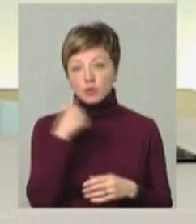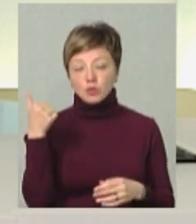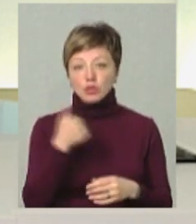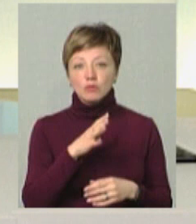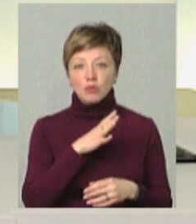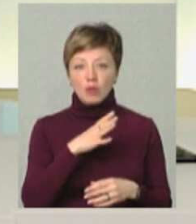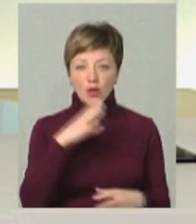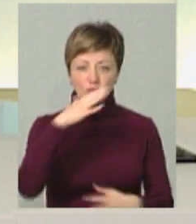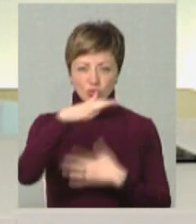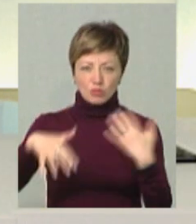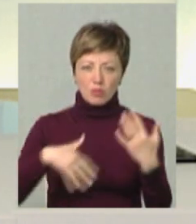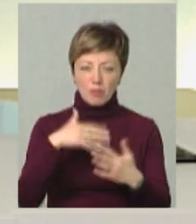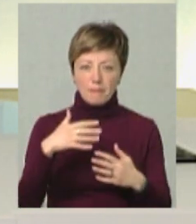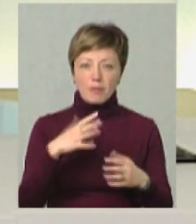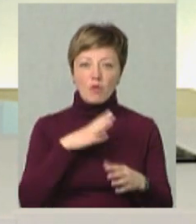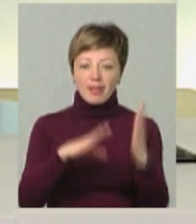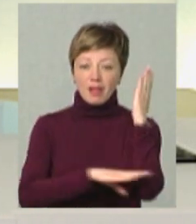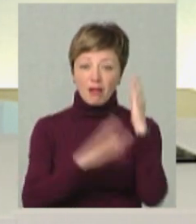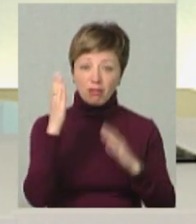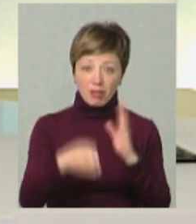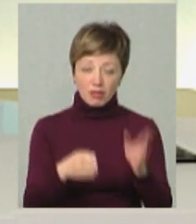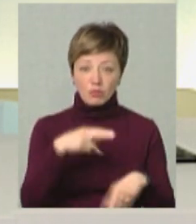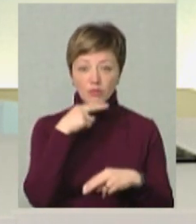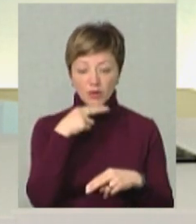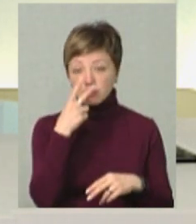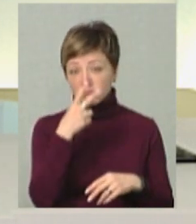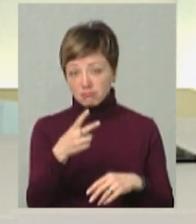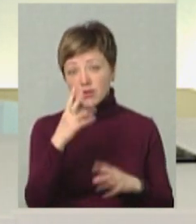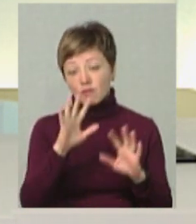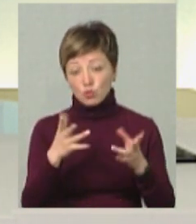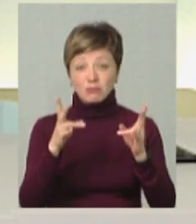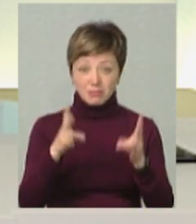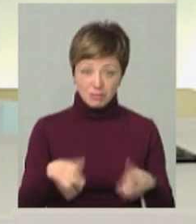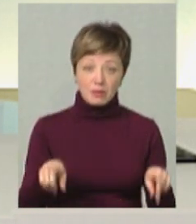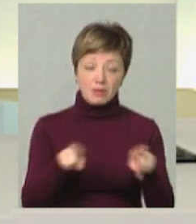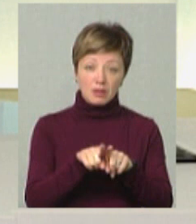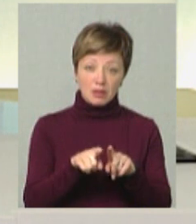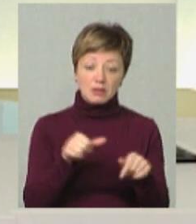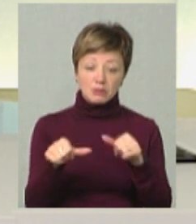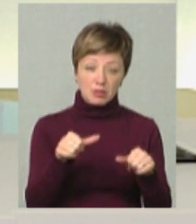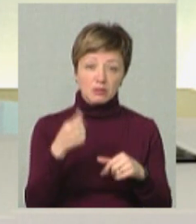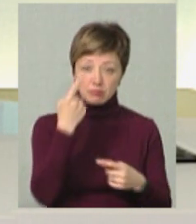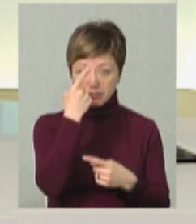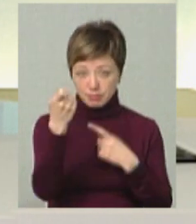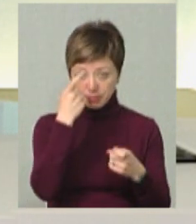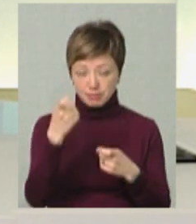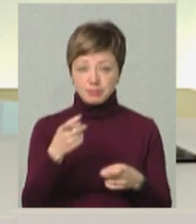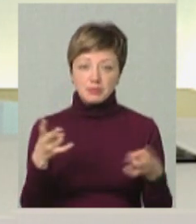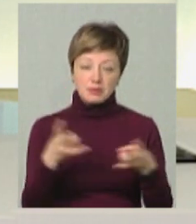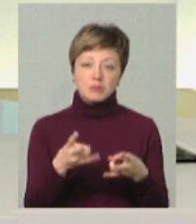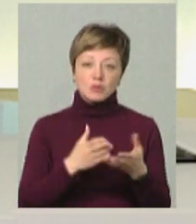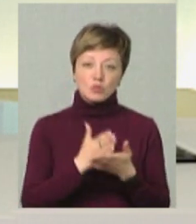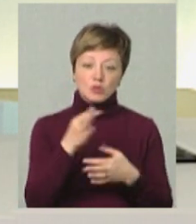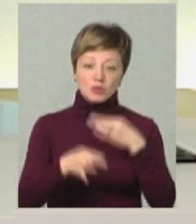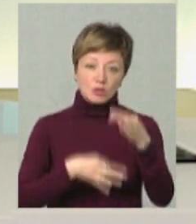було штормове попередження, де всі дерева були на дорозі і так далі. Тому є в нас диспетчер, який працює, цілодобово диспетчерська